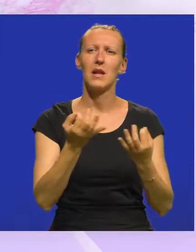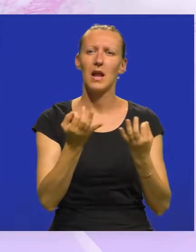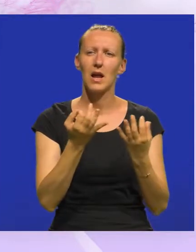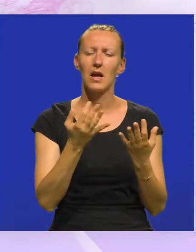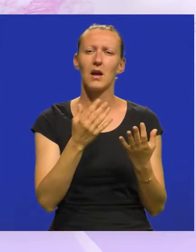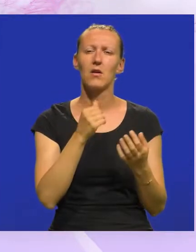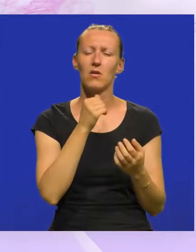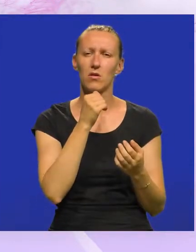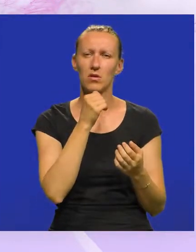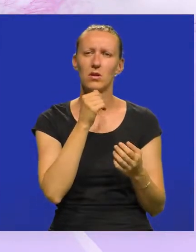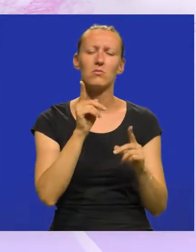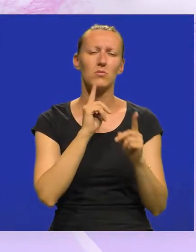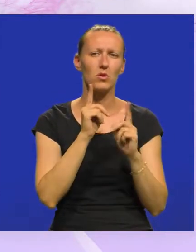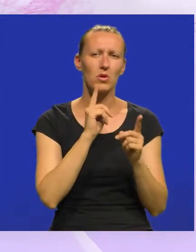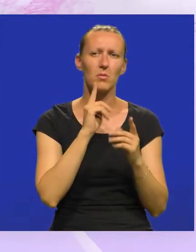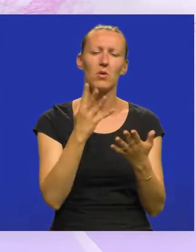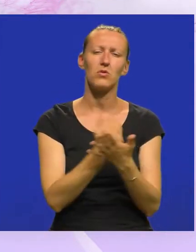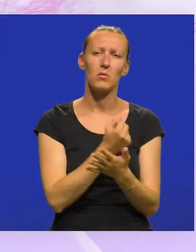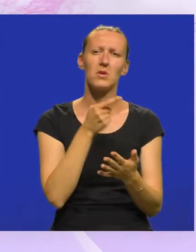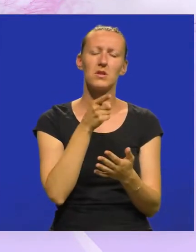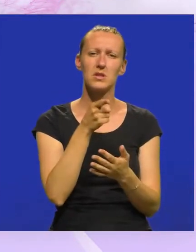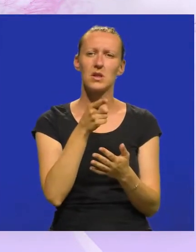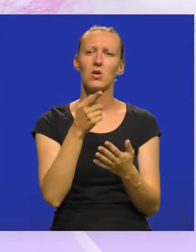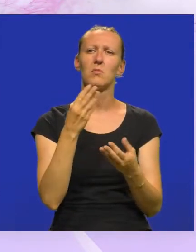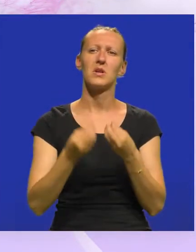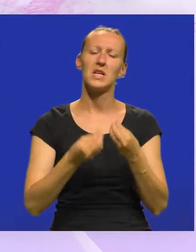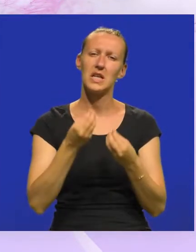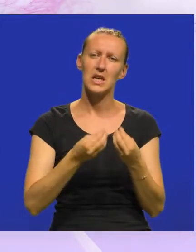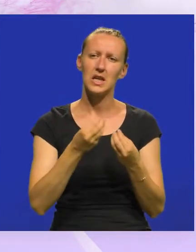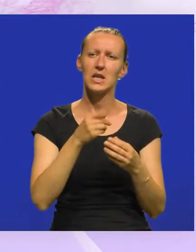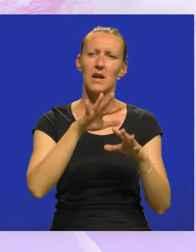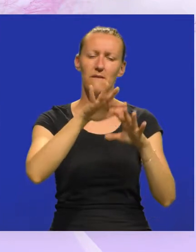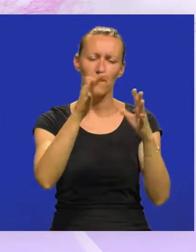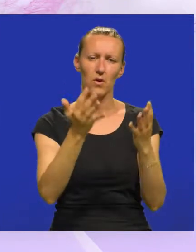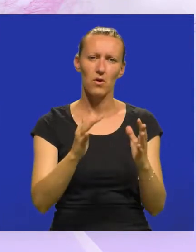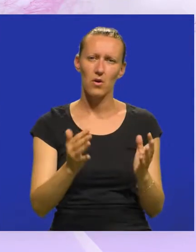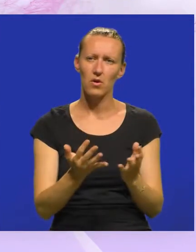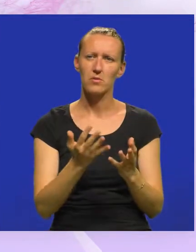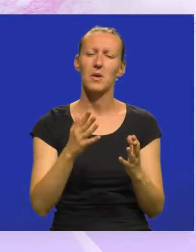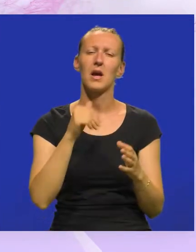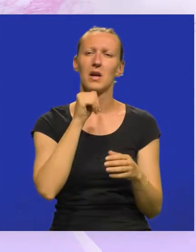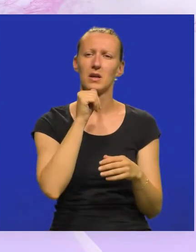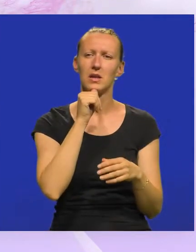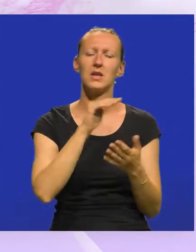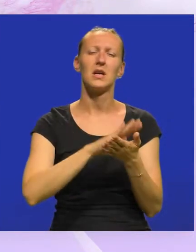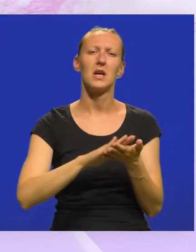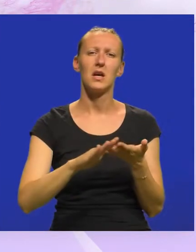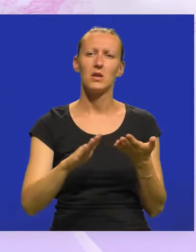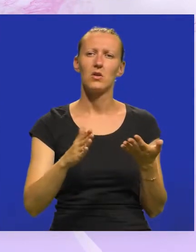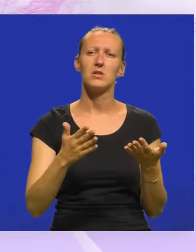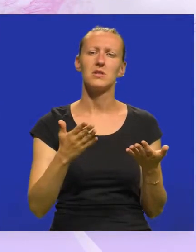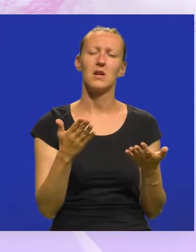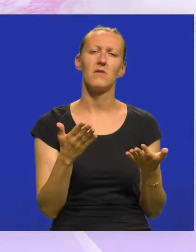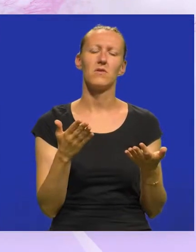način pokušao dobiti sa tom razigranošću forme. I jednostavno